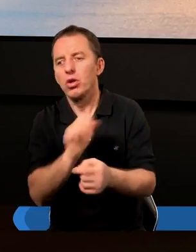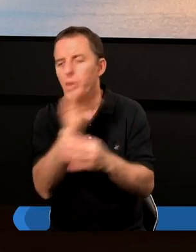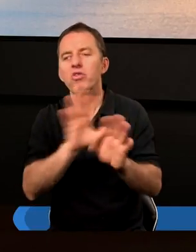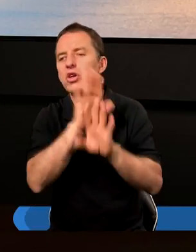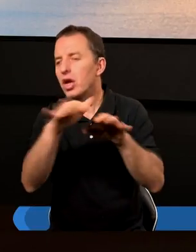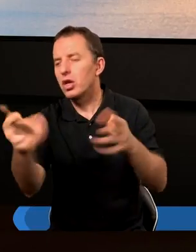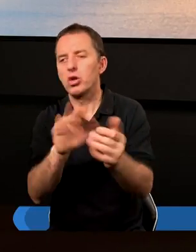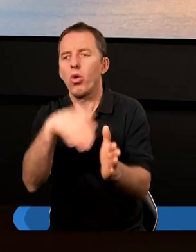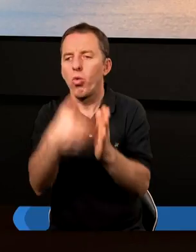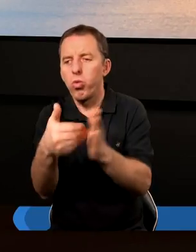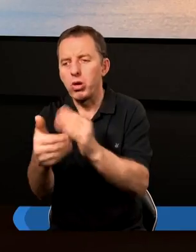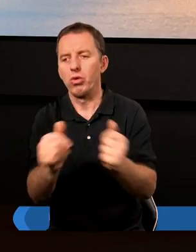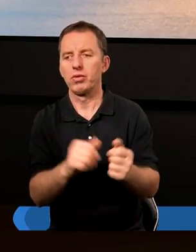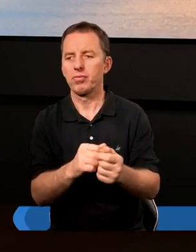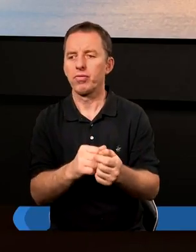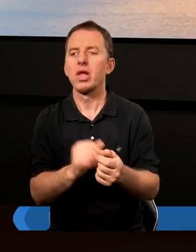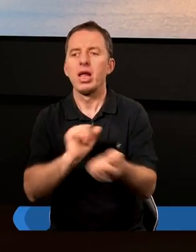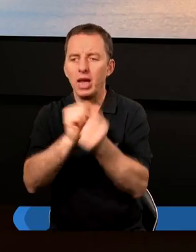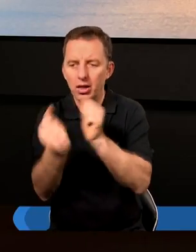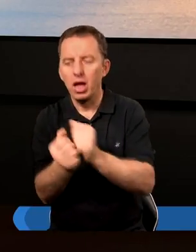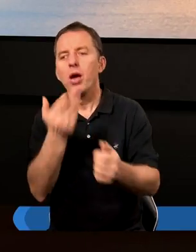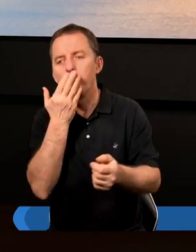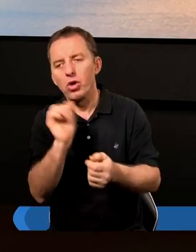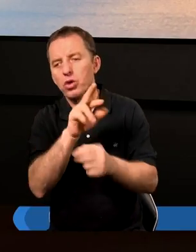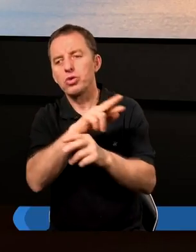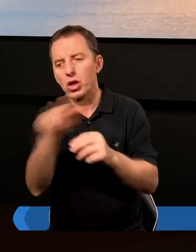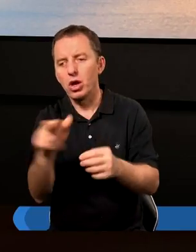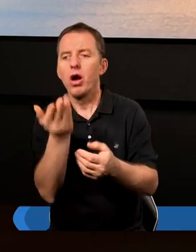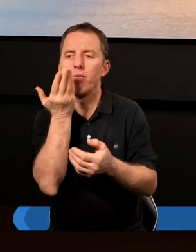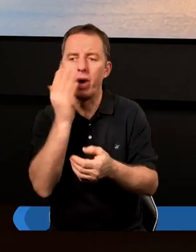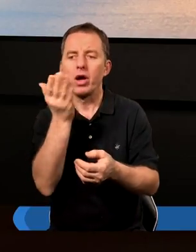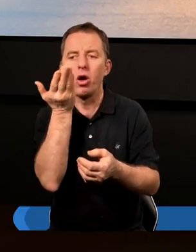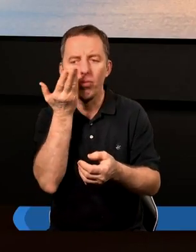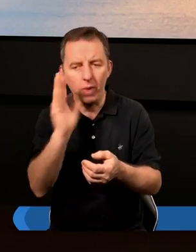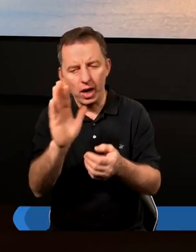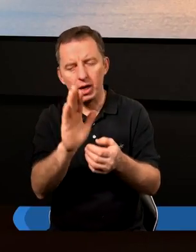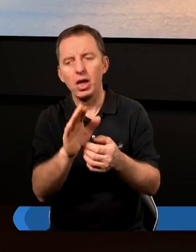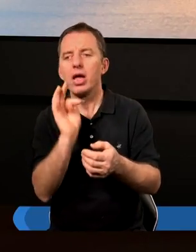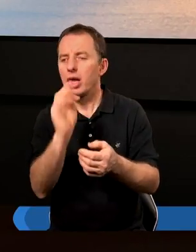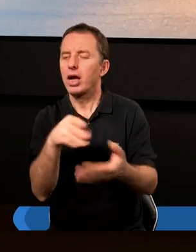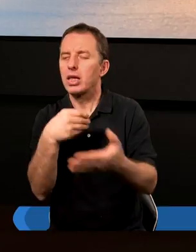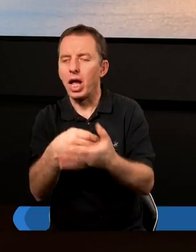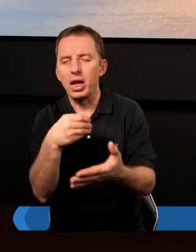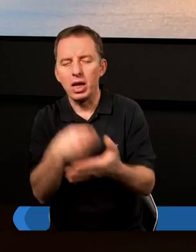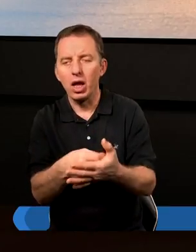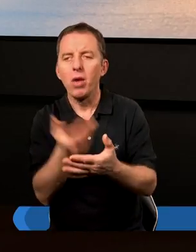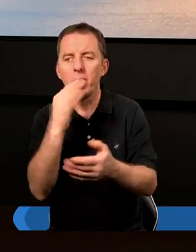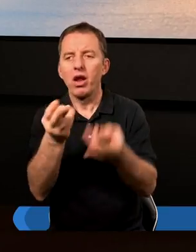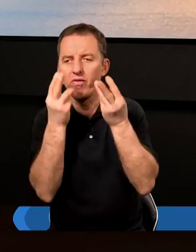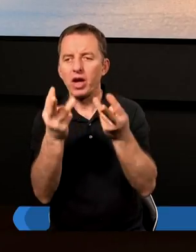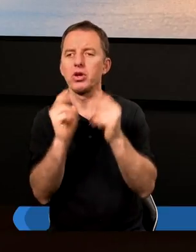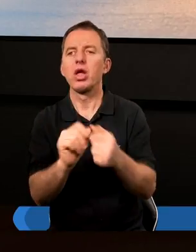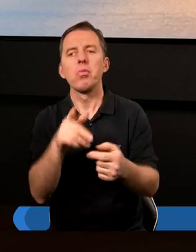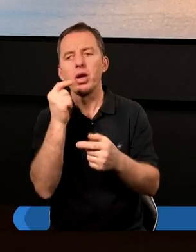tym względzie się gubią. Natomiast mówimy o rzeczy bardzo, bardzo takiej cennej, bardzo